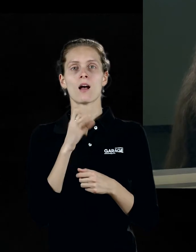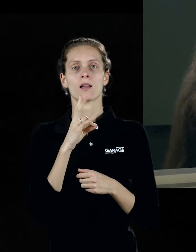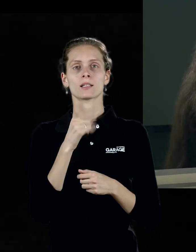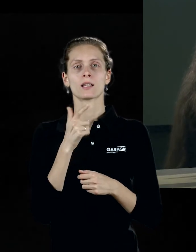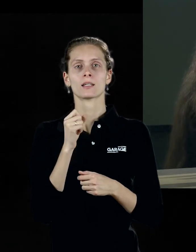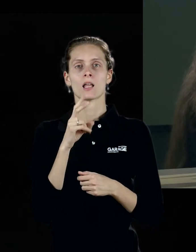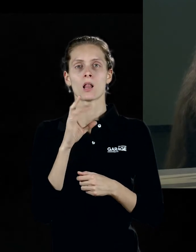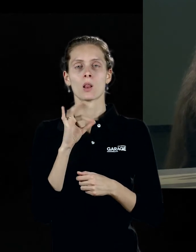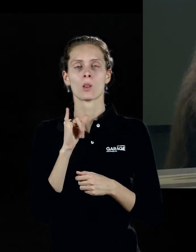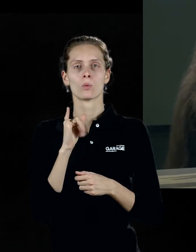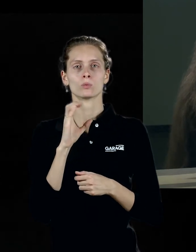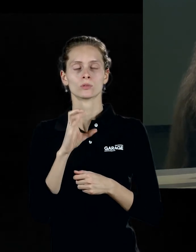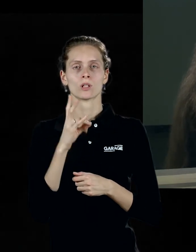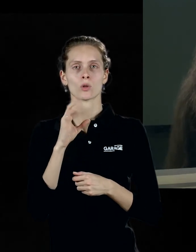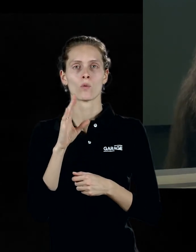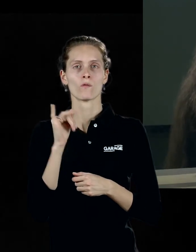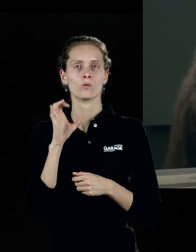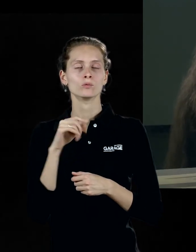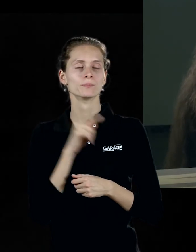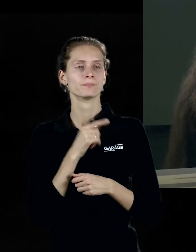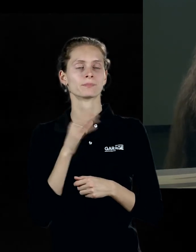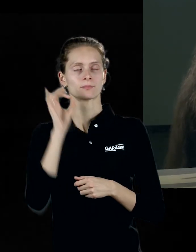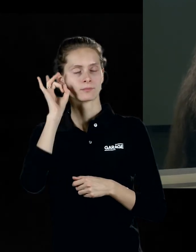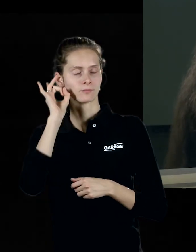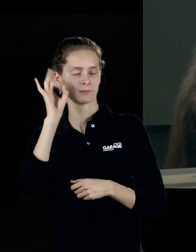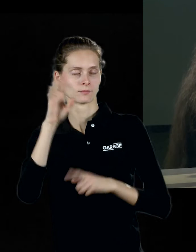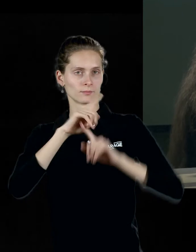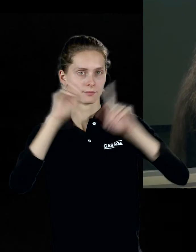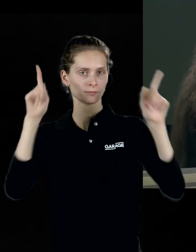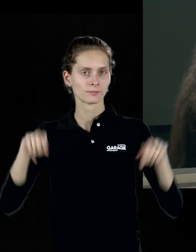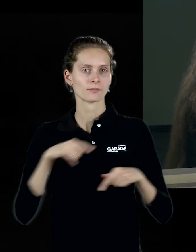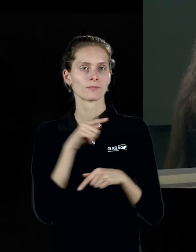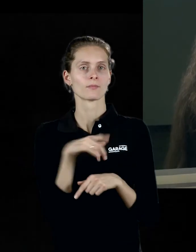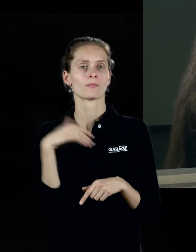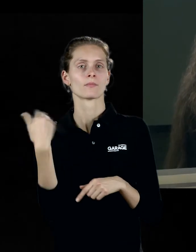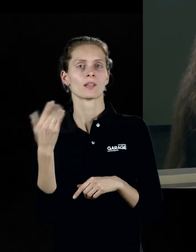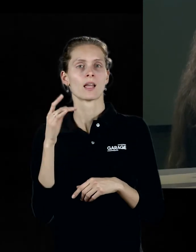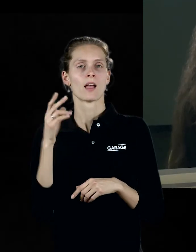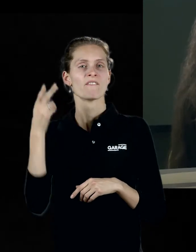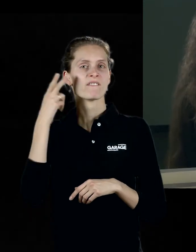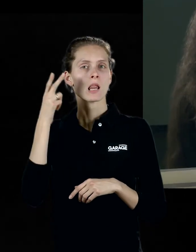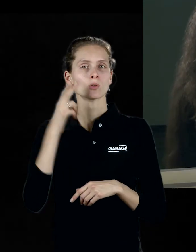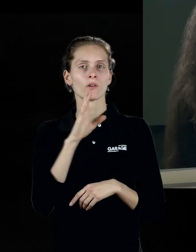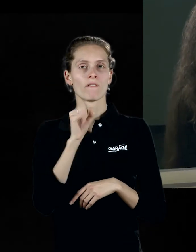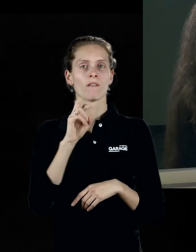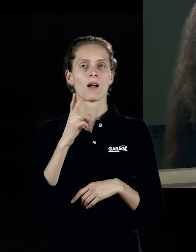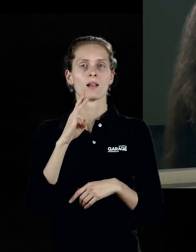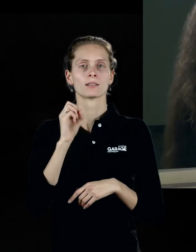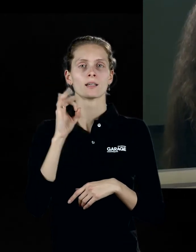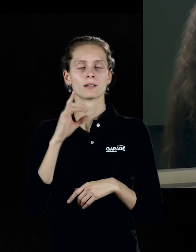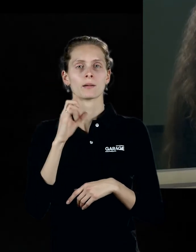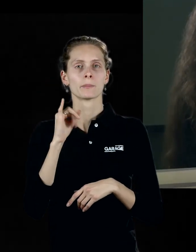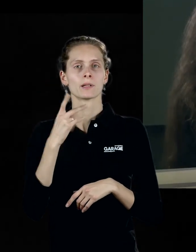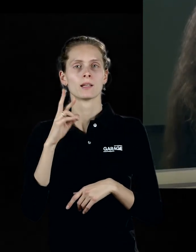потому, что она принадлежала философу Вальтеру Беньямину, который замечательно описал этого